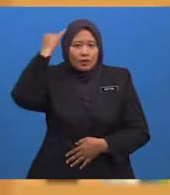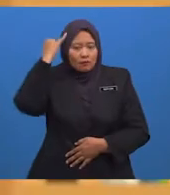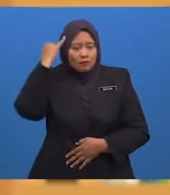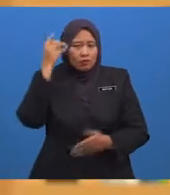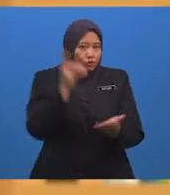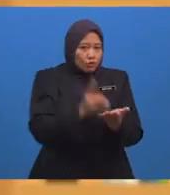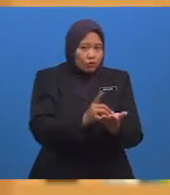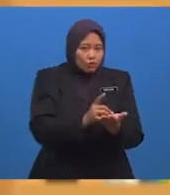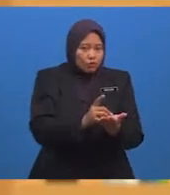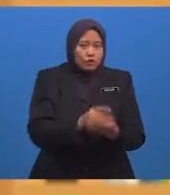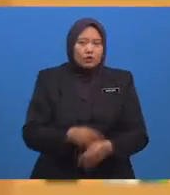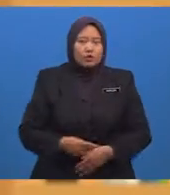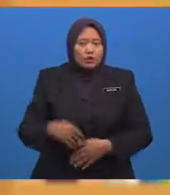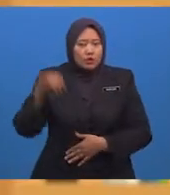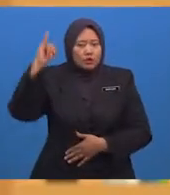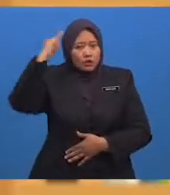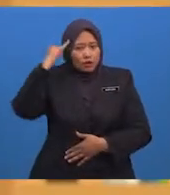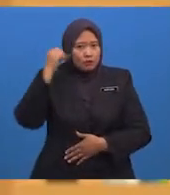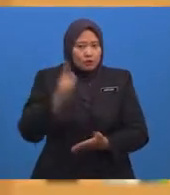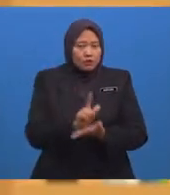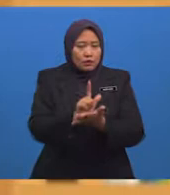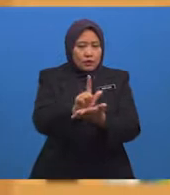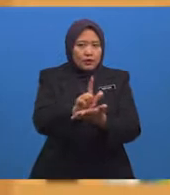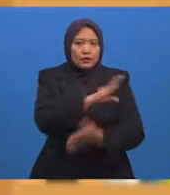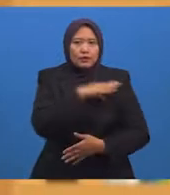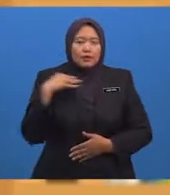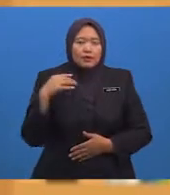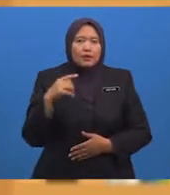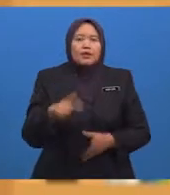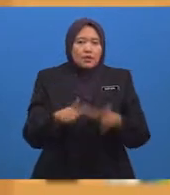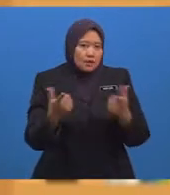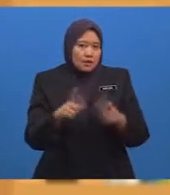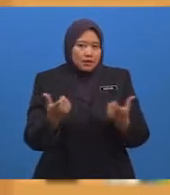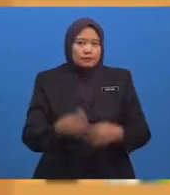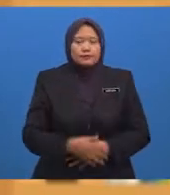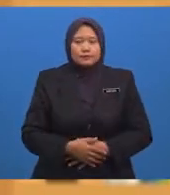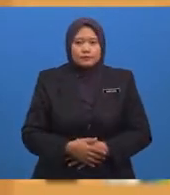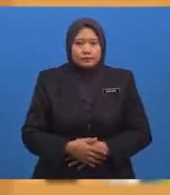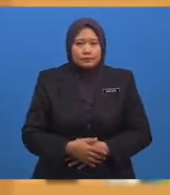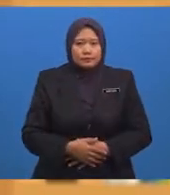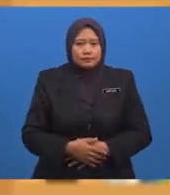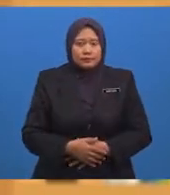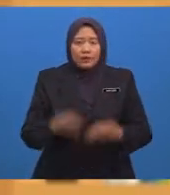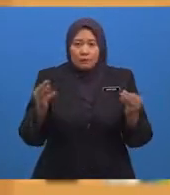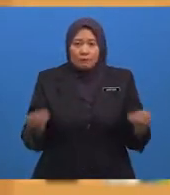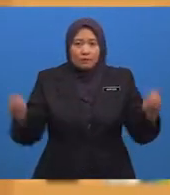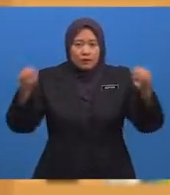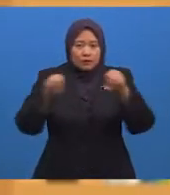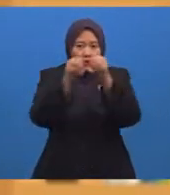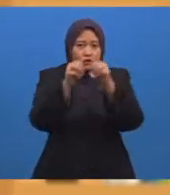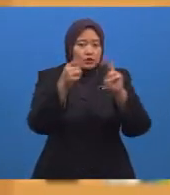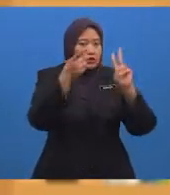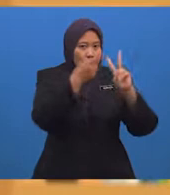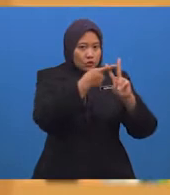Selepas Masjid Sayyidina Amru bin Al-As Masjid kedua yang tersohor Sebagai